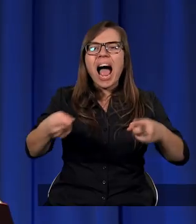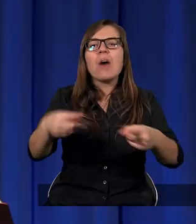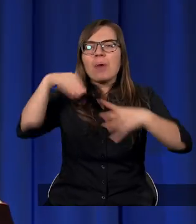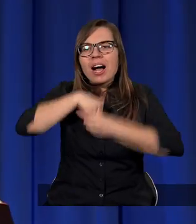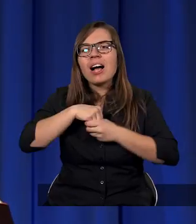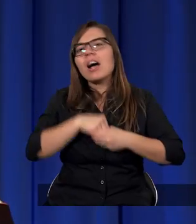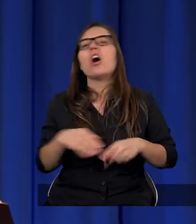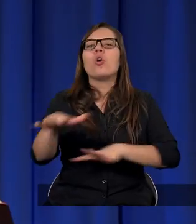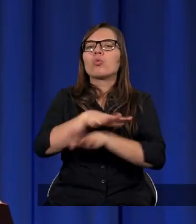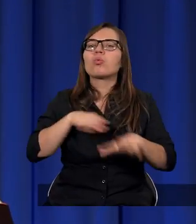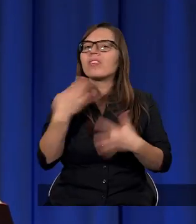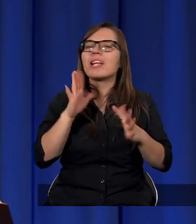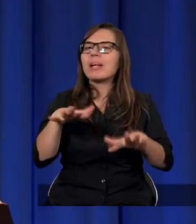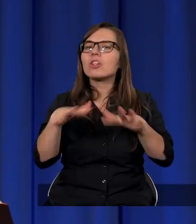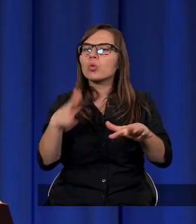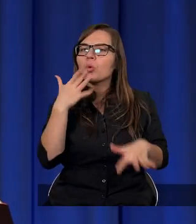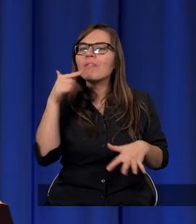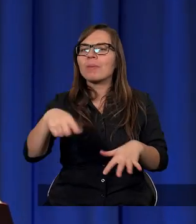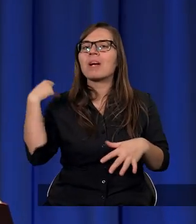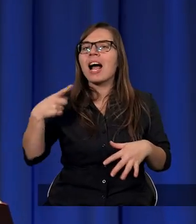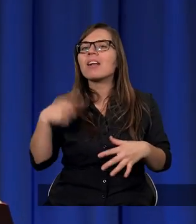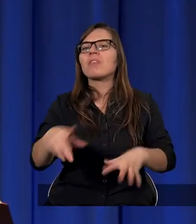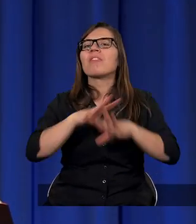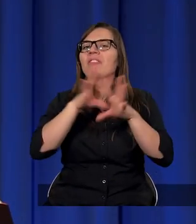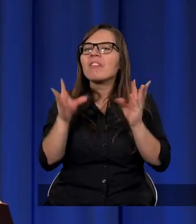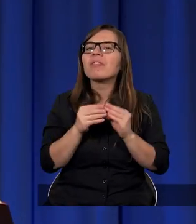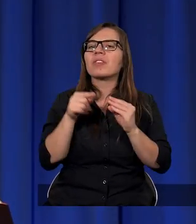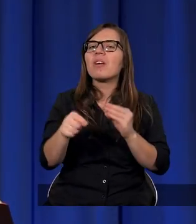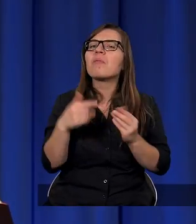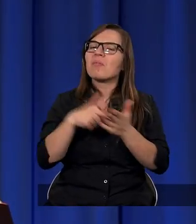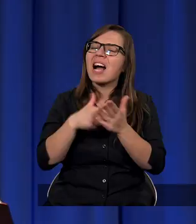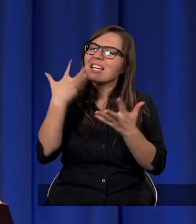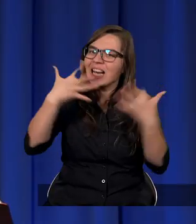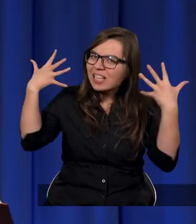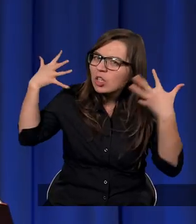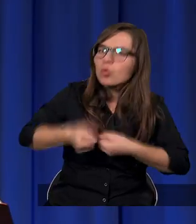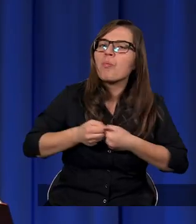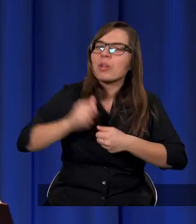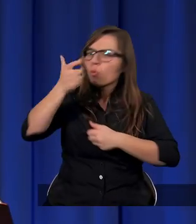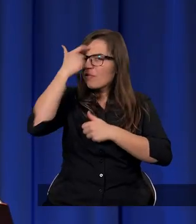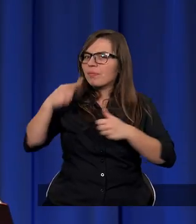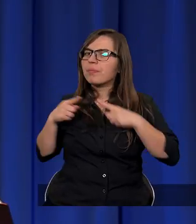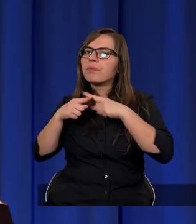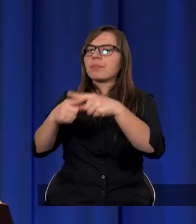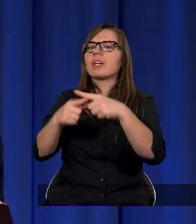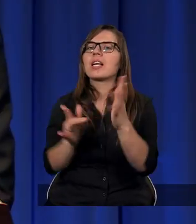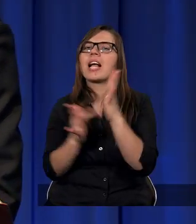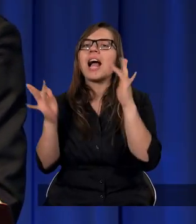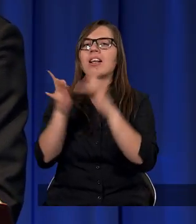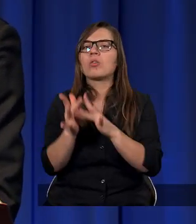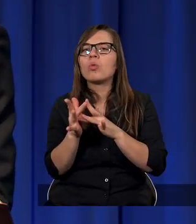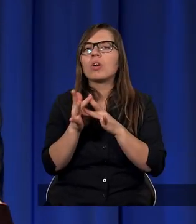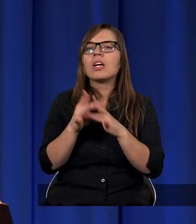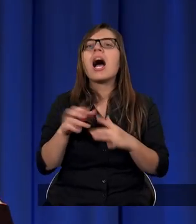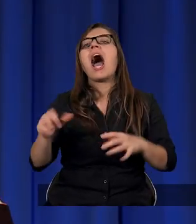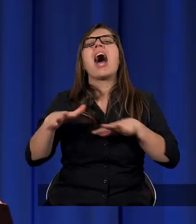o Duchu Świętym nie będziemy za dużo mówić w tym kazaniu, tak naprawdę chcę się skupić bardziej na Jezusie, bo temat i tak jest dosyć rozległy, a